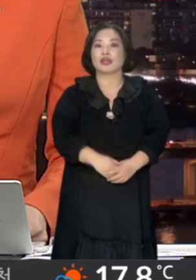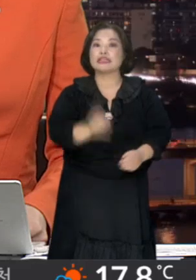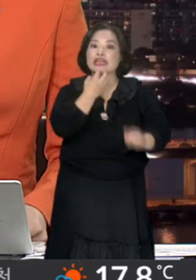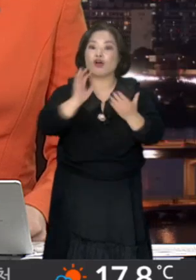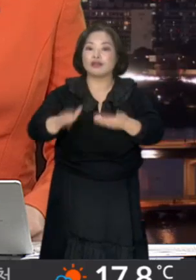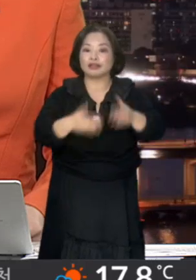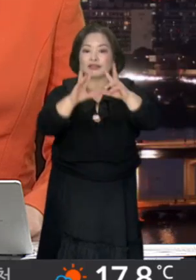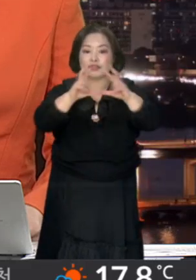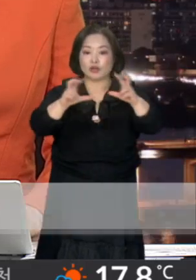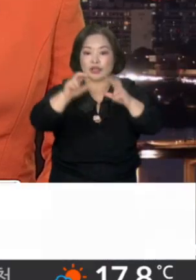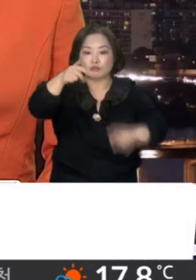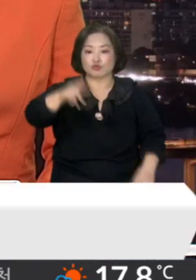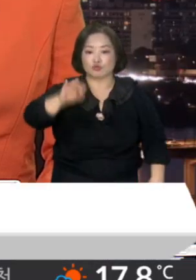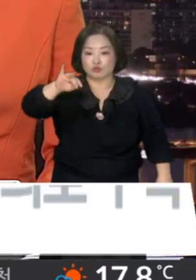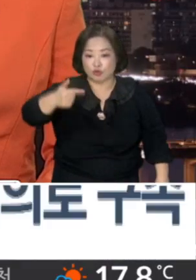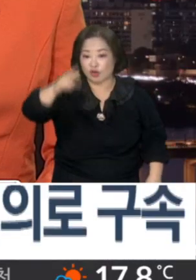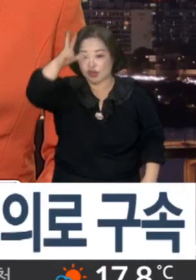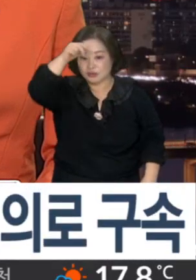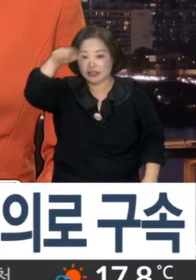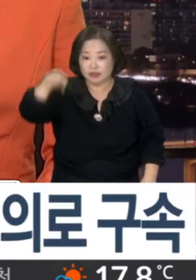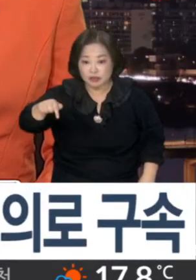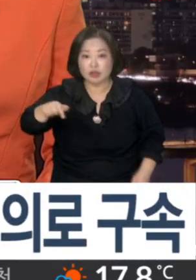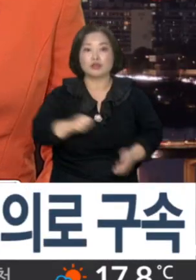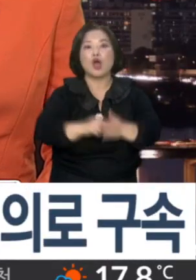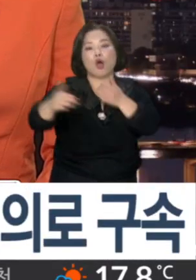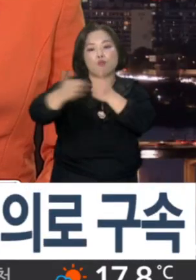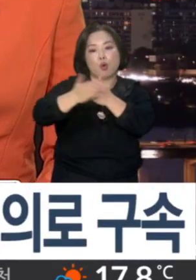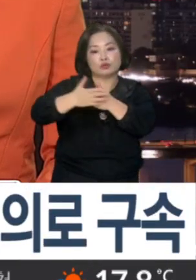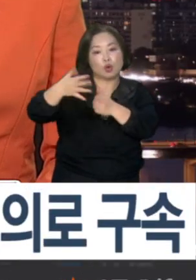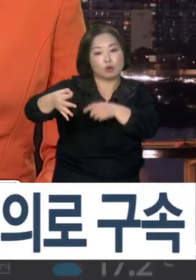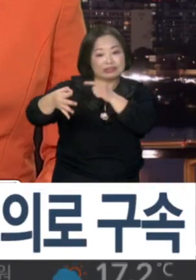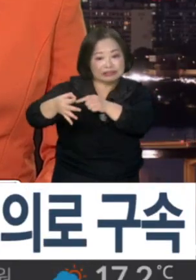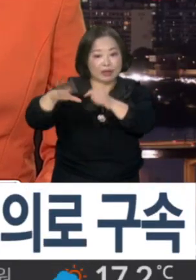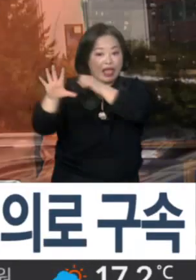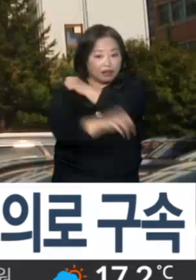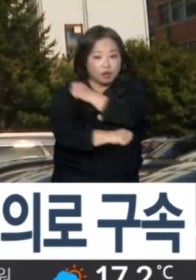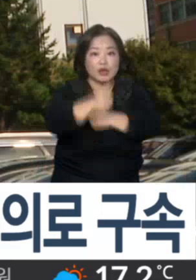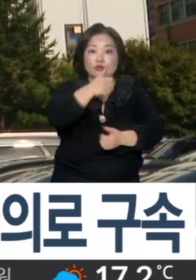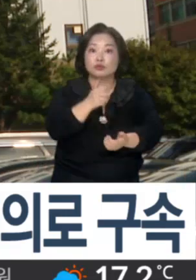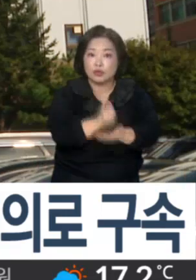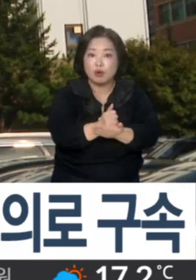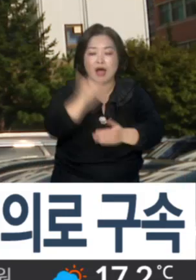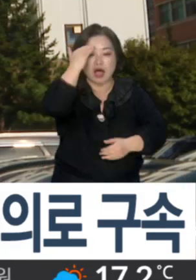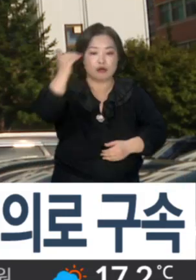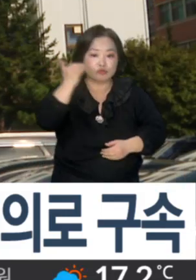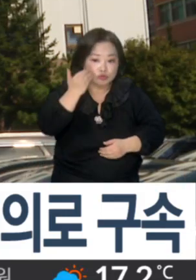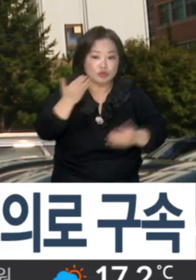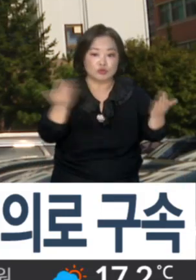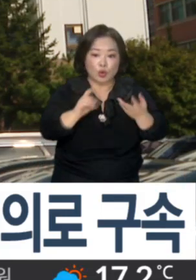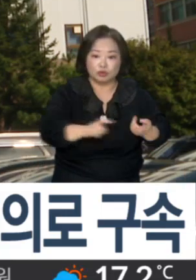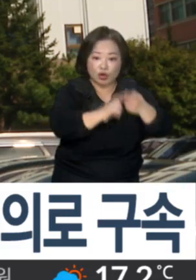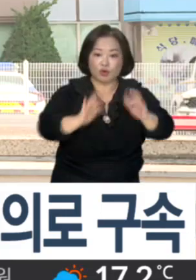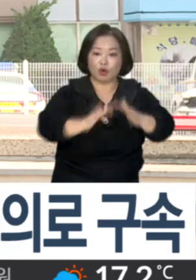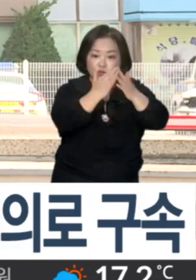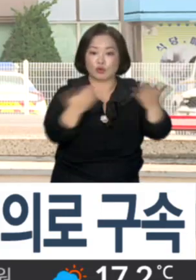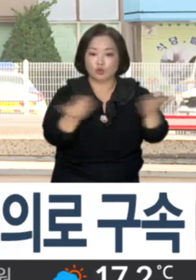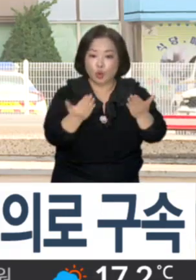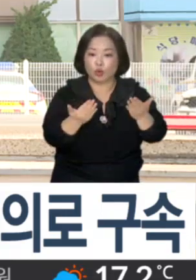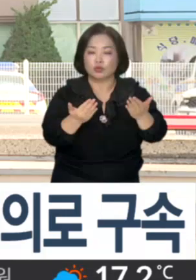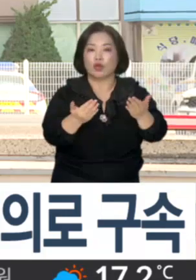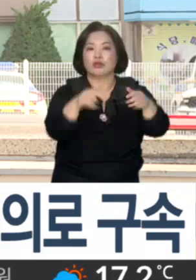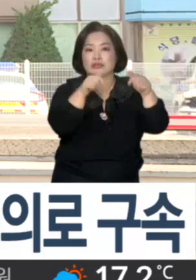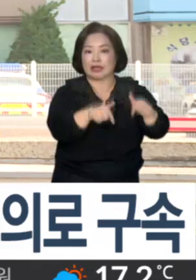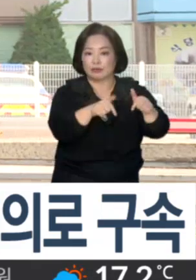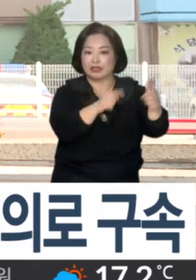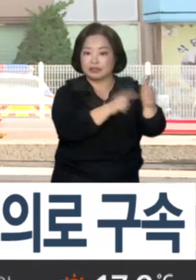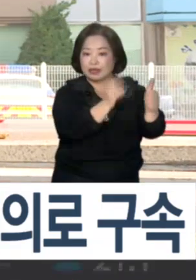경기 성남중원경찰서는 경기도 보조금 수천만 원을 횡령한 혐의로 한국노총건설산업노조 전간부